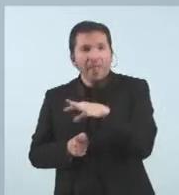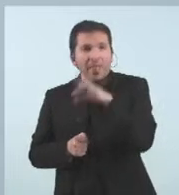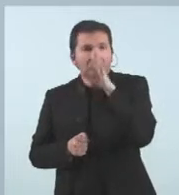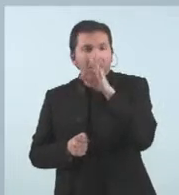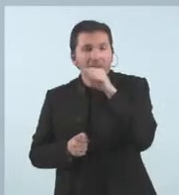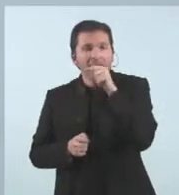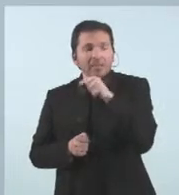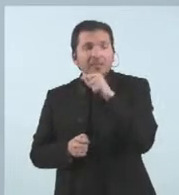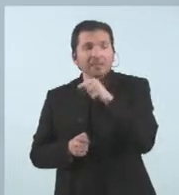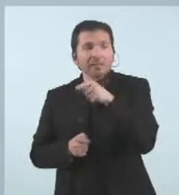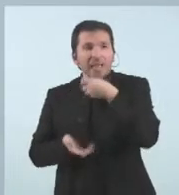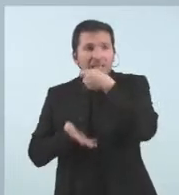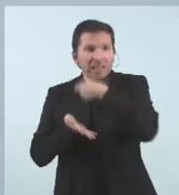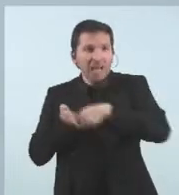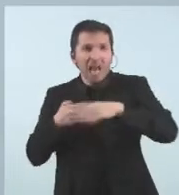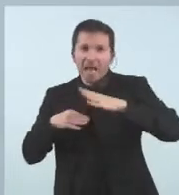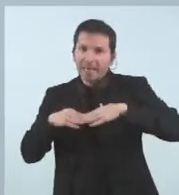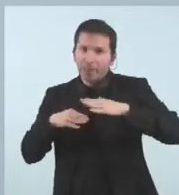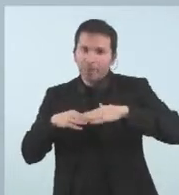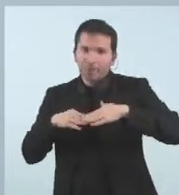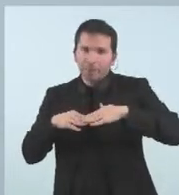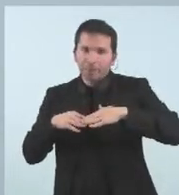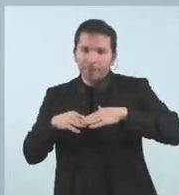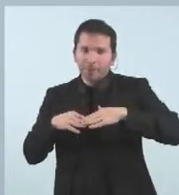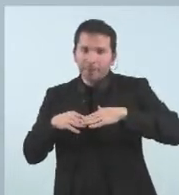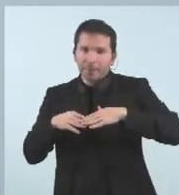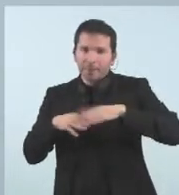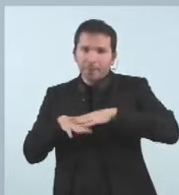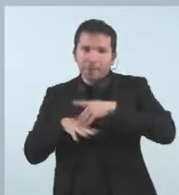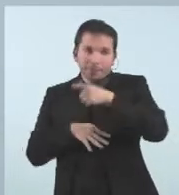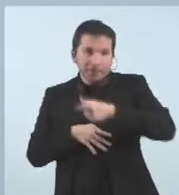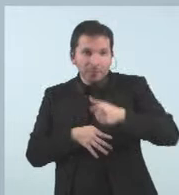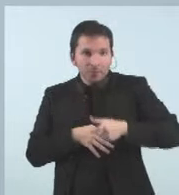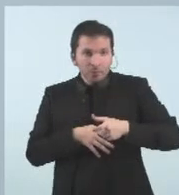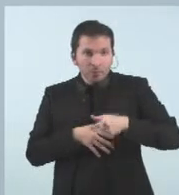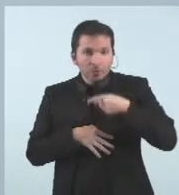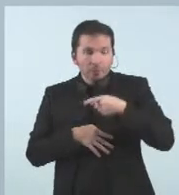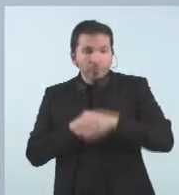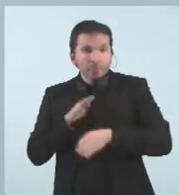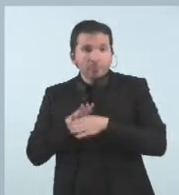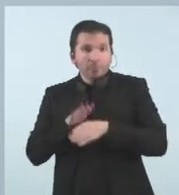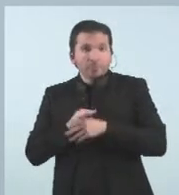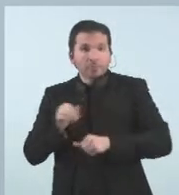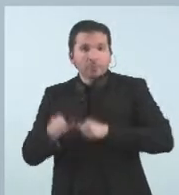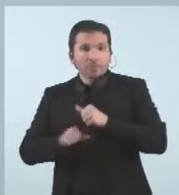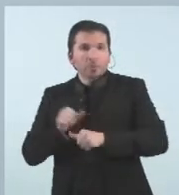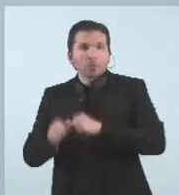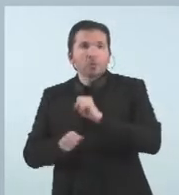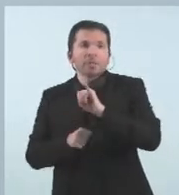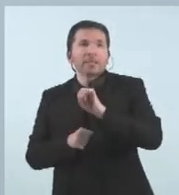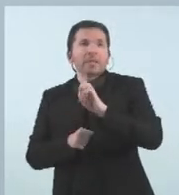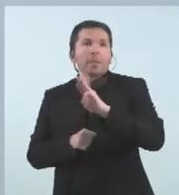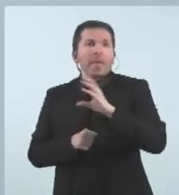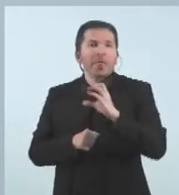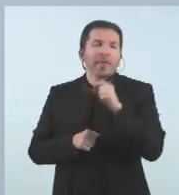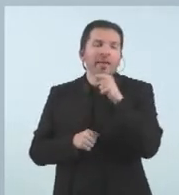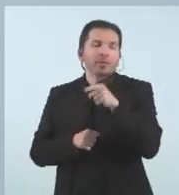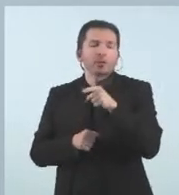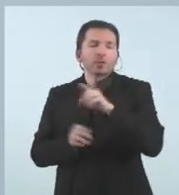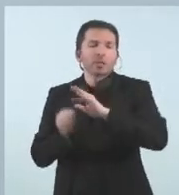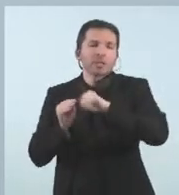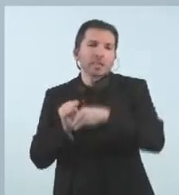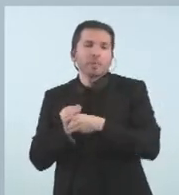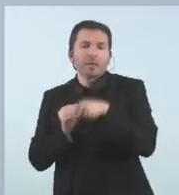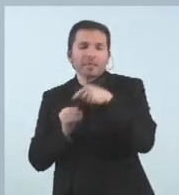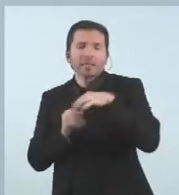el salari mínim interprofessional per aquest any segueixi l'evolució de l'IPC i així s'incrementi a partir d'aquest mes de